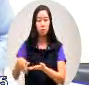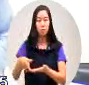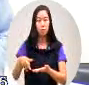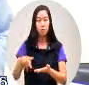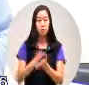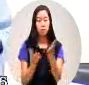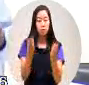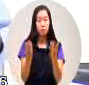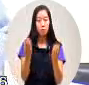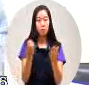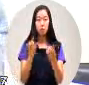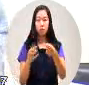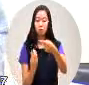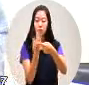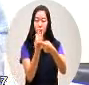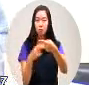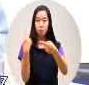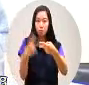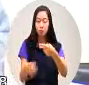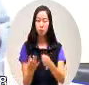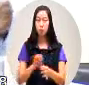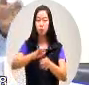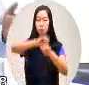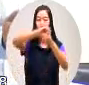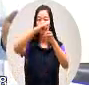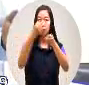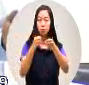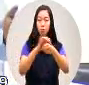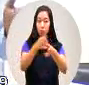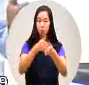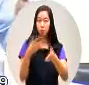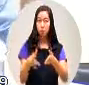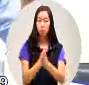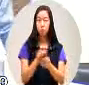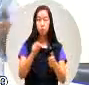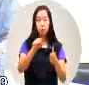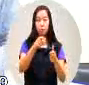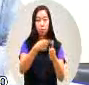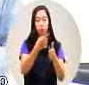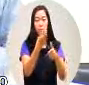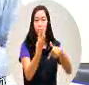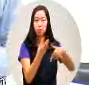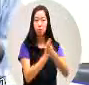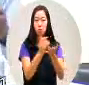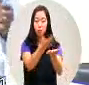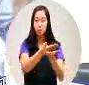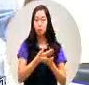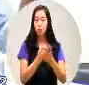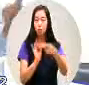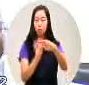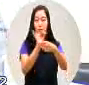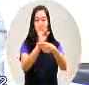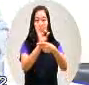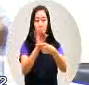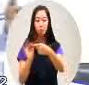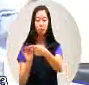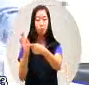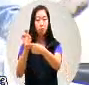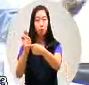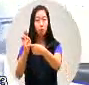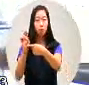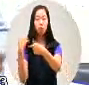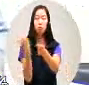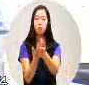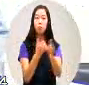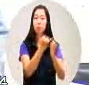比例应该收高一点那么甲线农会呢只收15%那25%呢就交